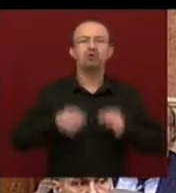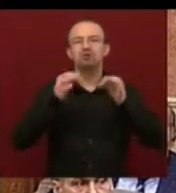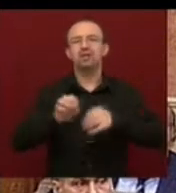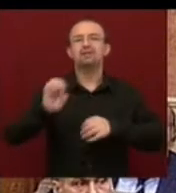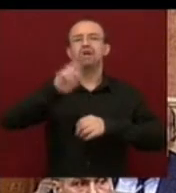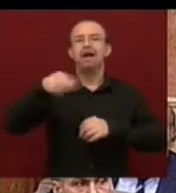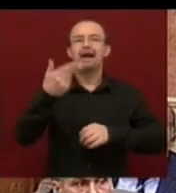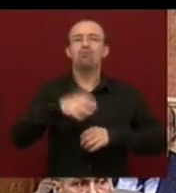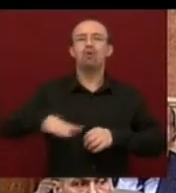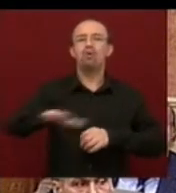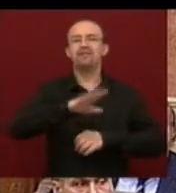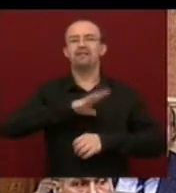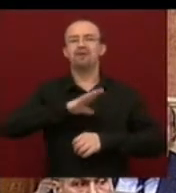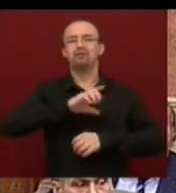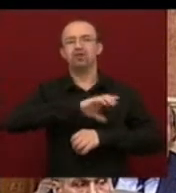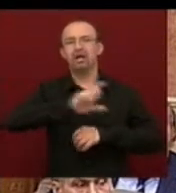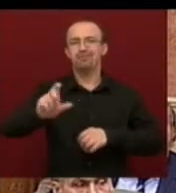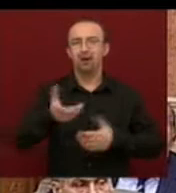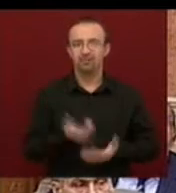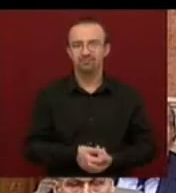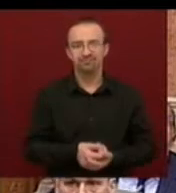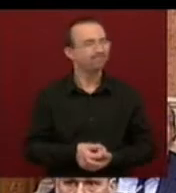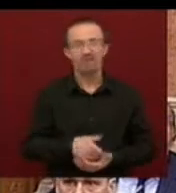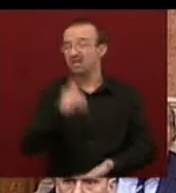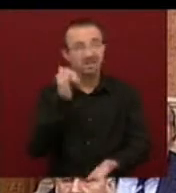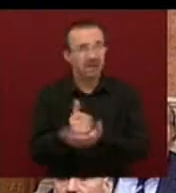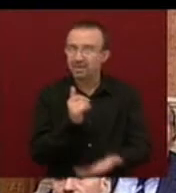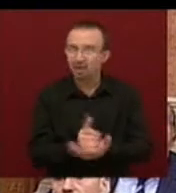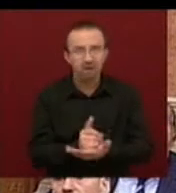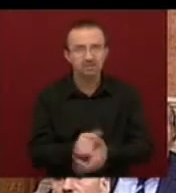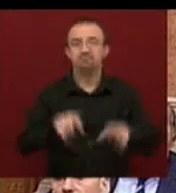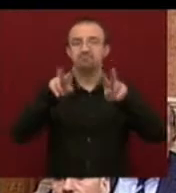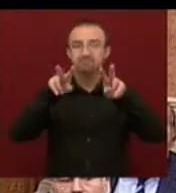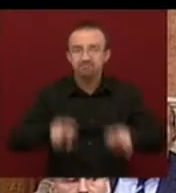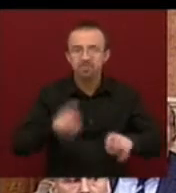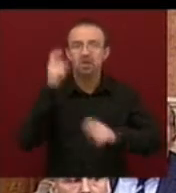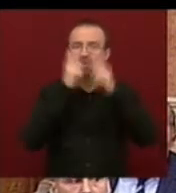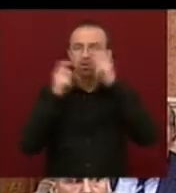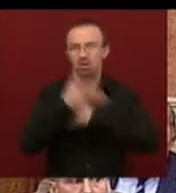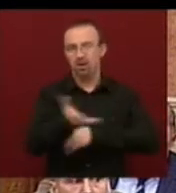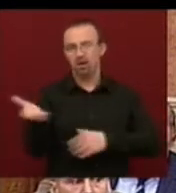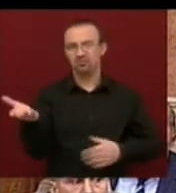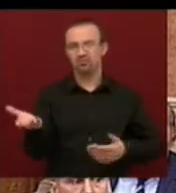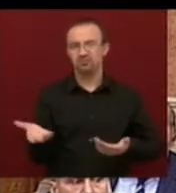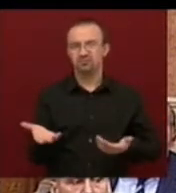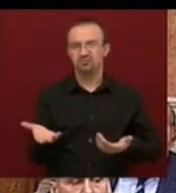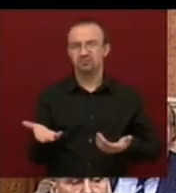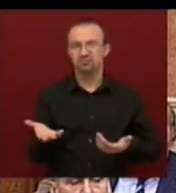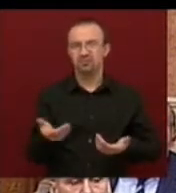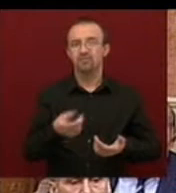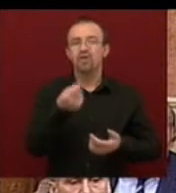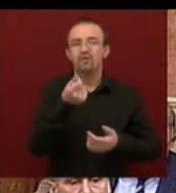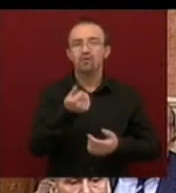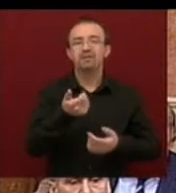euróövezet válsága miatt van. Csak hogy ez nem igaz. Tényszerűen gondolják végig. Nem romlana a